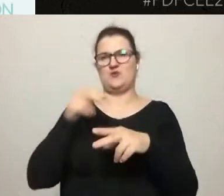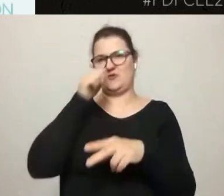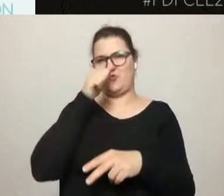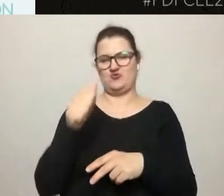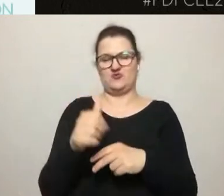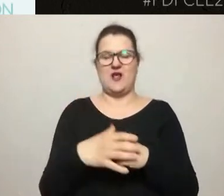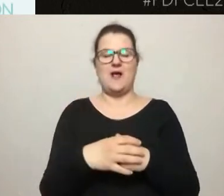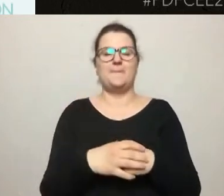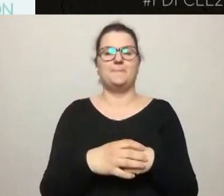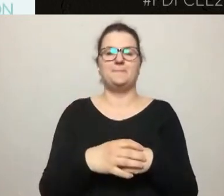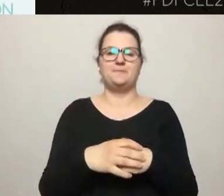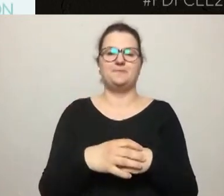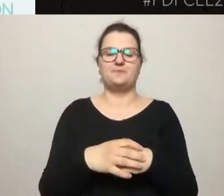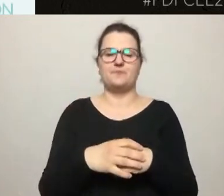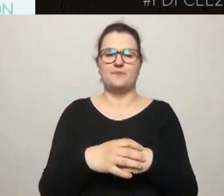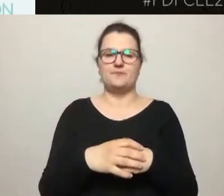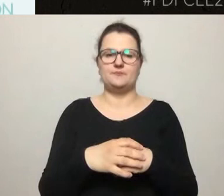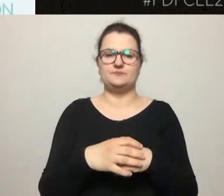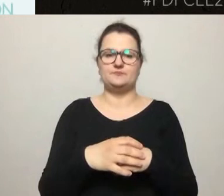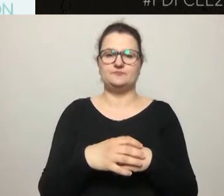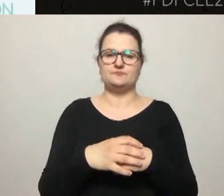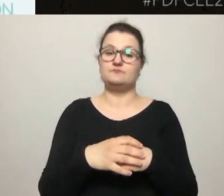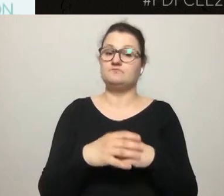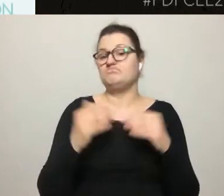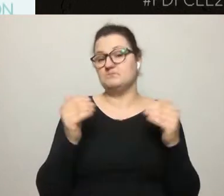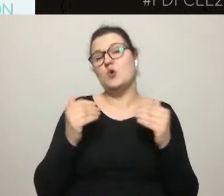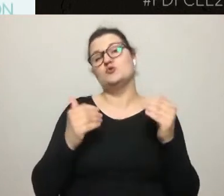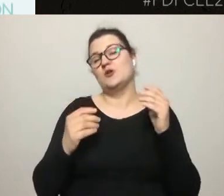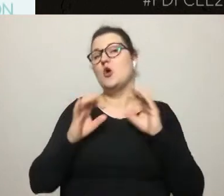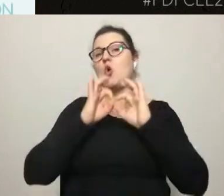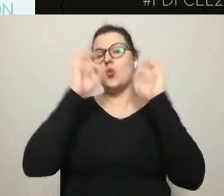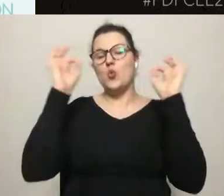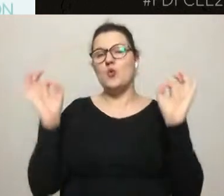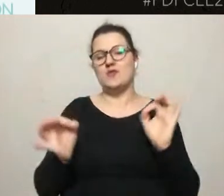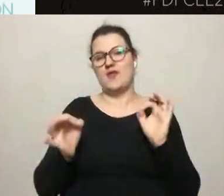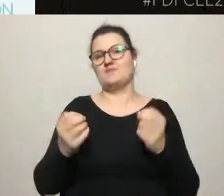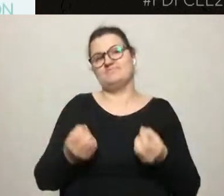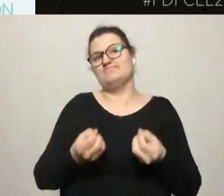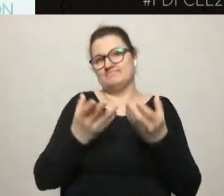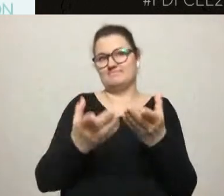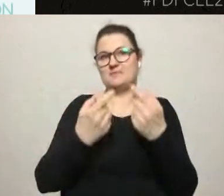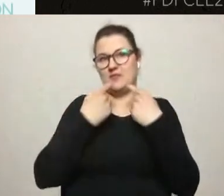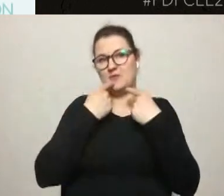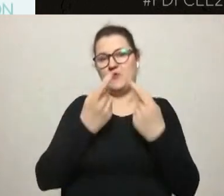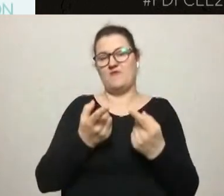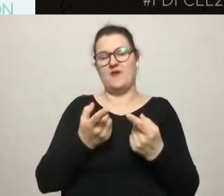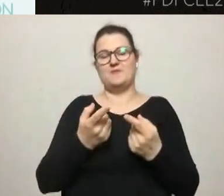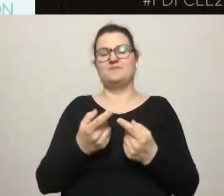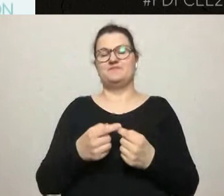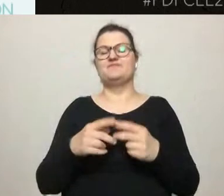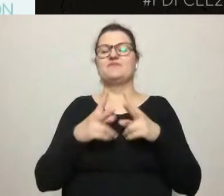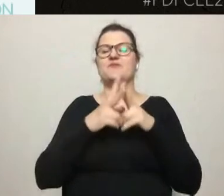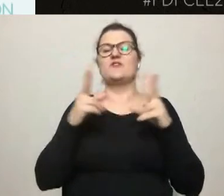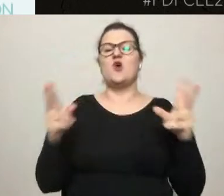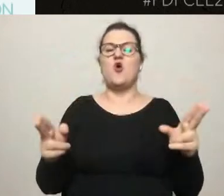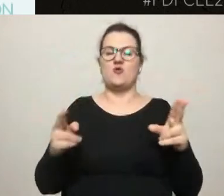I może ogólnie podzielić się takimi refleksjami na czas pandemii.